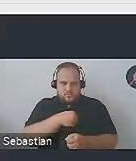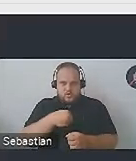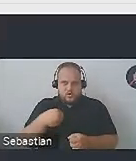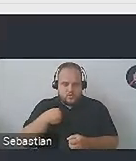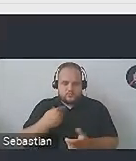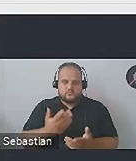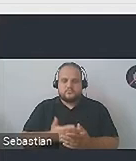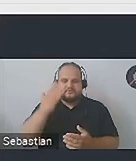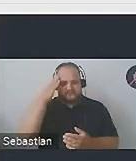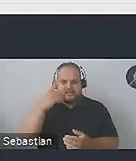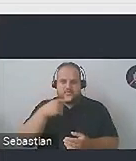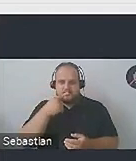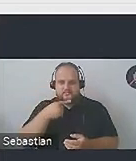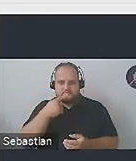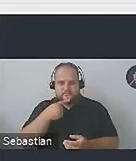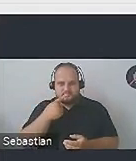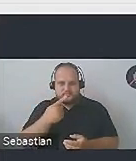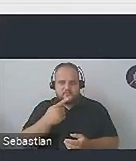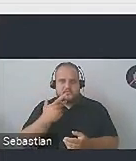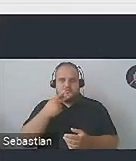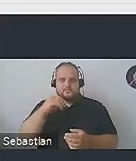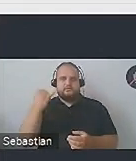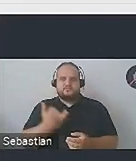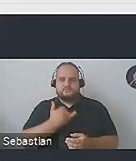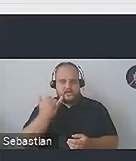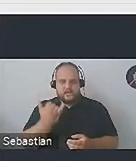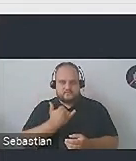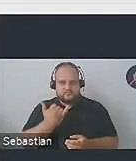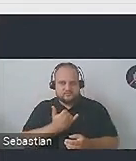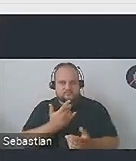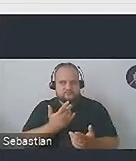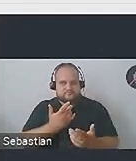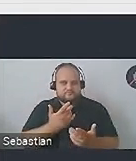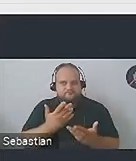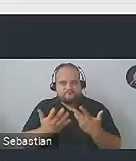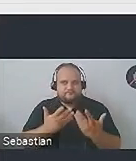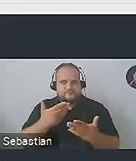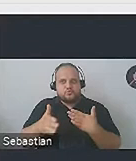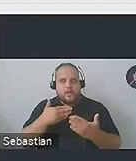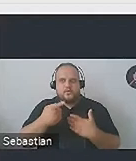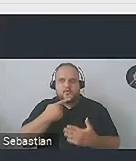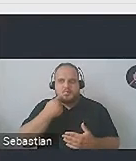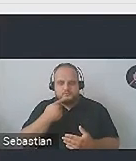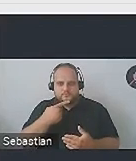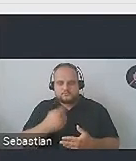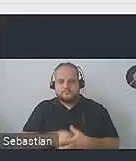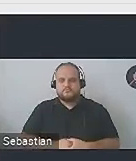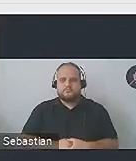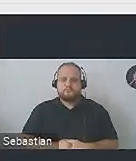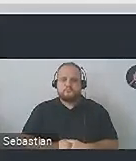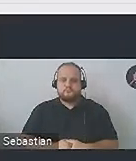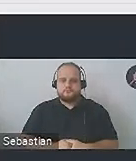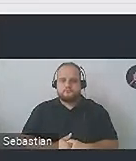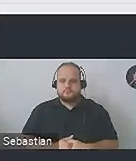znajomość języka nie zawsze jest tak wysoka, jak Państwu się wydaje. I warto pod to odpowiednio język dostosować.